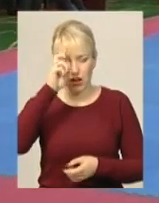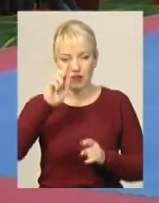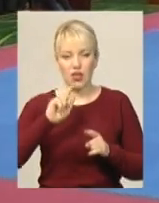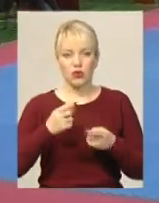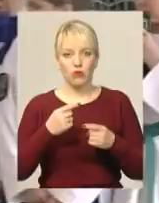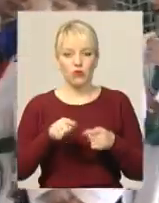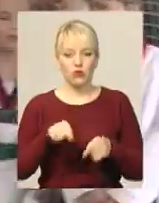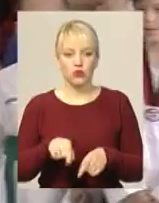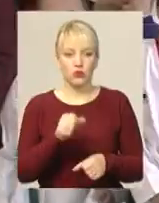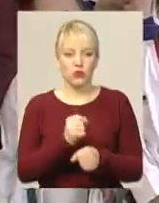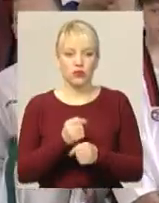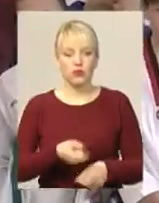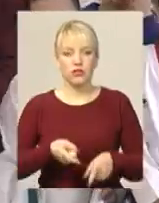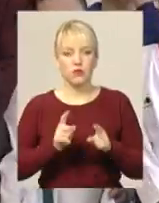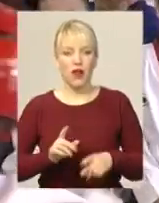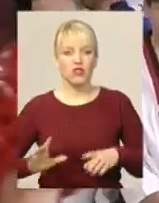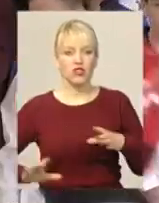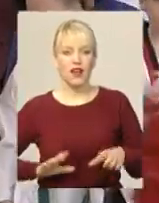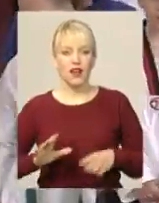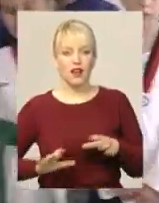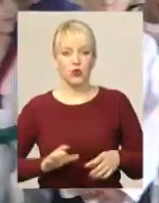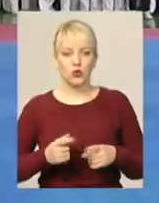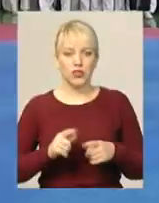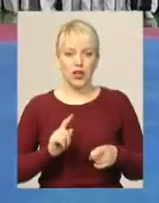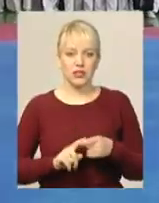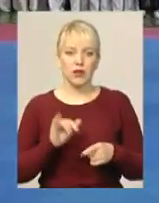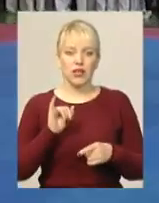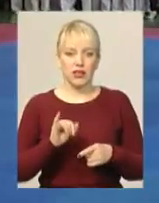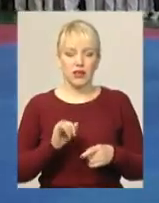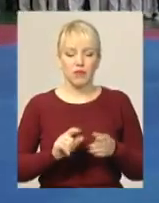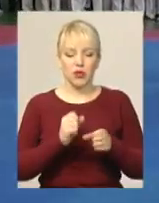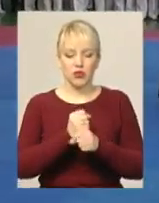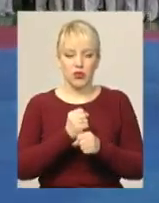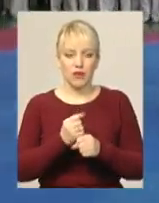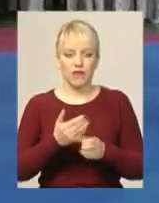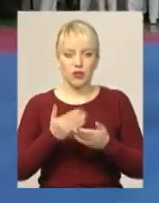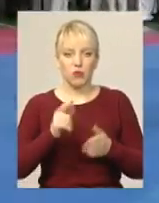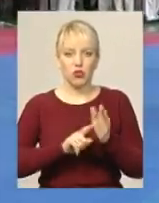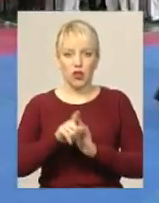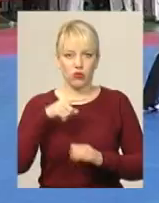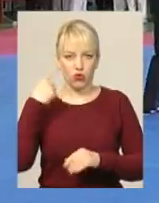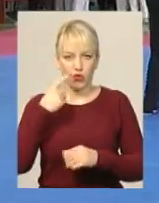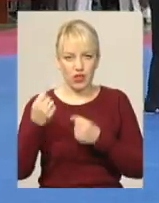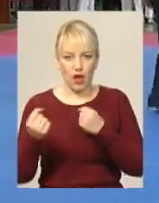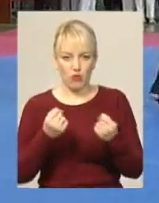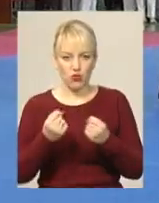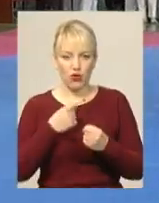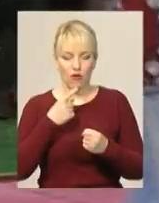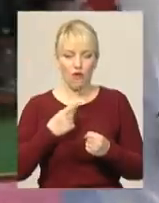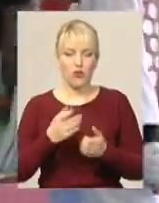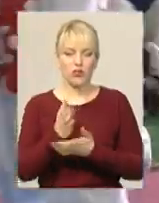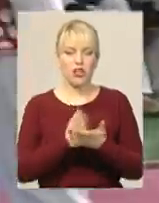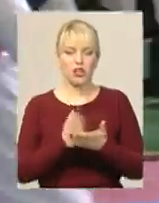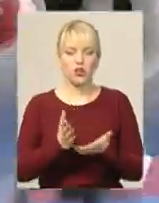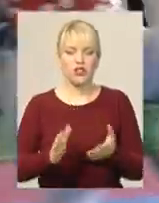спорту працюють справжні ентузіасти А працювати вже від початку року доводиться напружено, не приховує заслужений тренер України Тим паче,